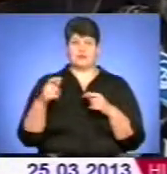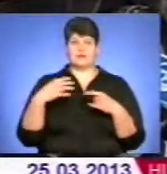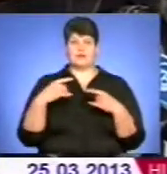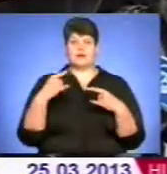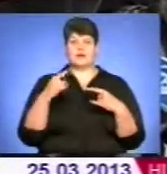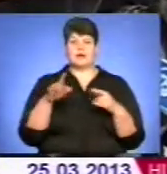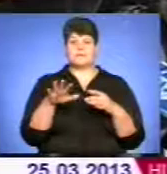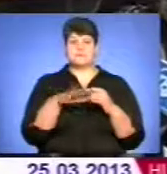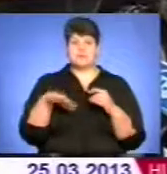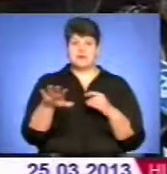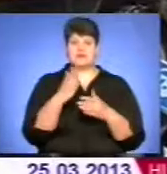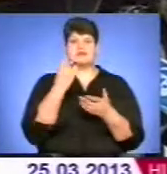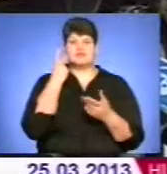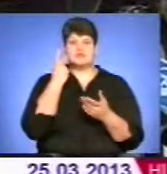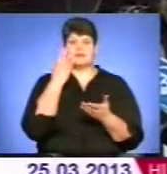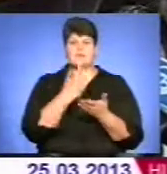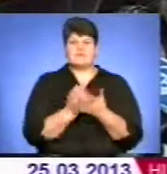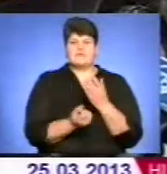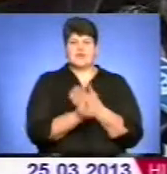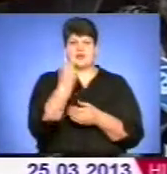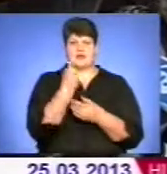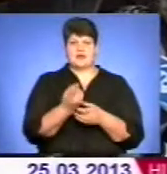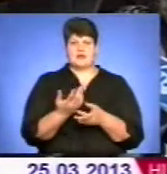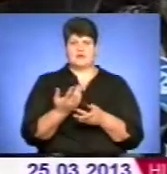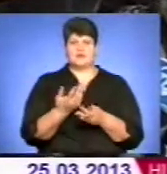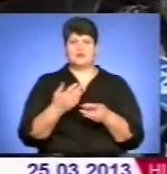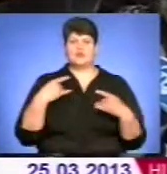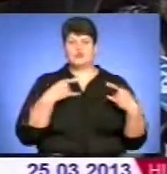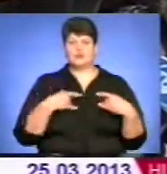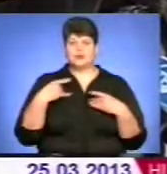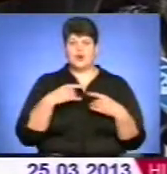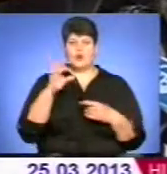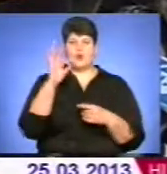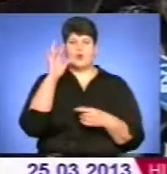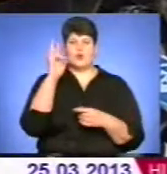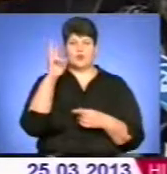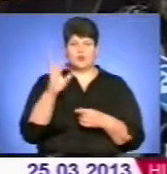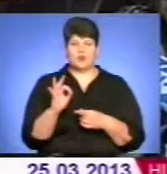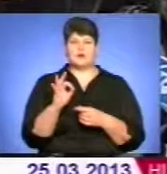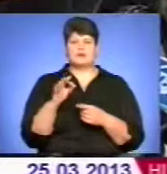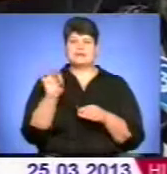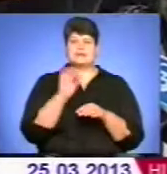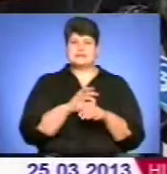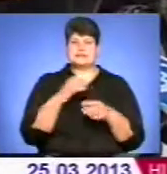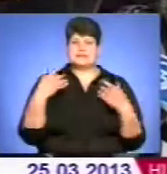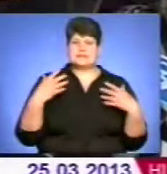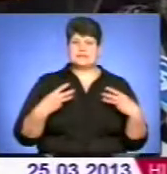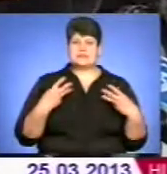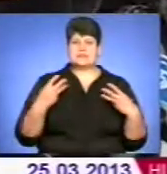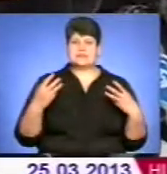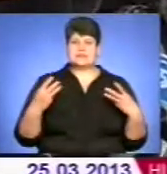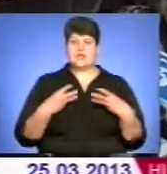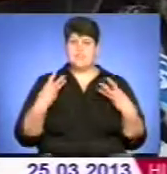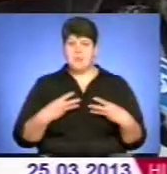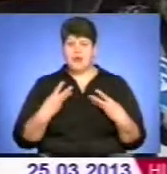патологію, завжди маємо свіжий туберкульоз, виявляємо на площі. Онкологічну патологію, запалення. Так що, то не є марно.